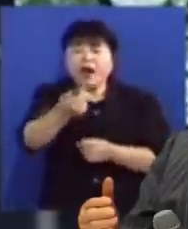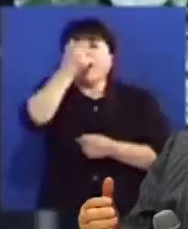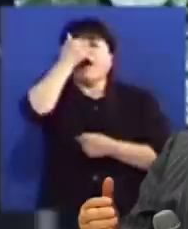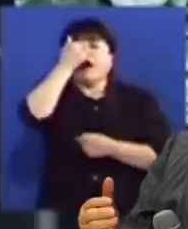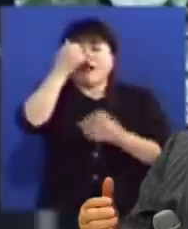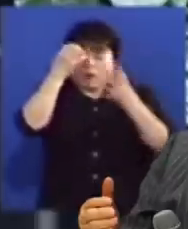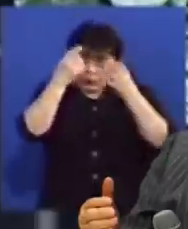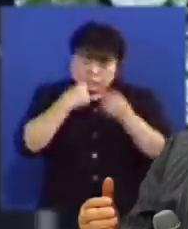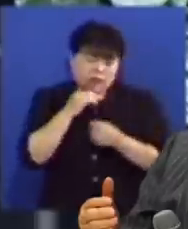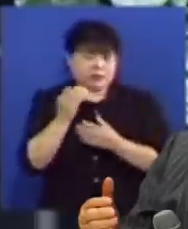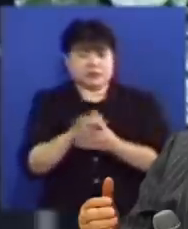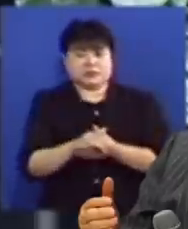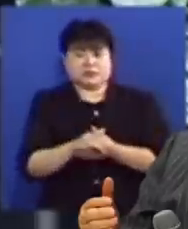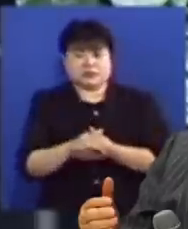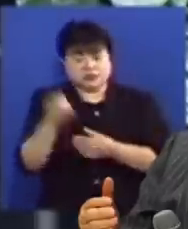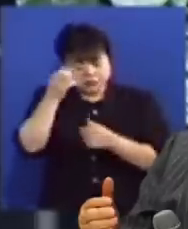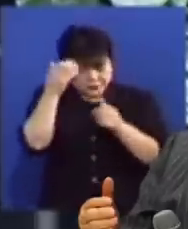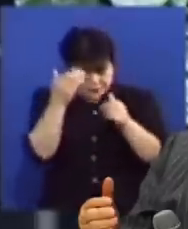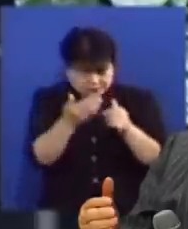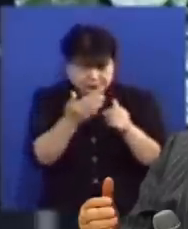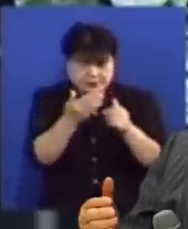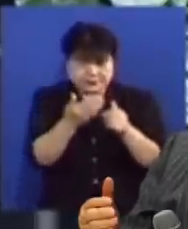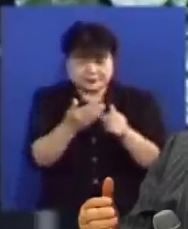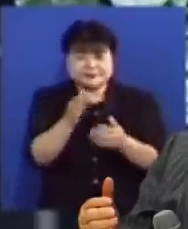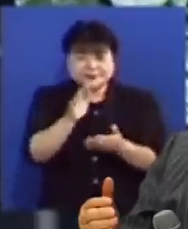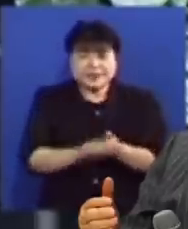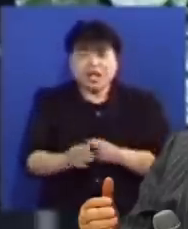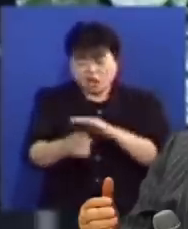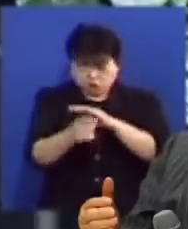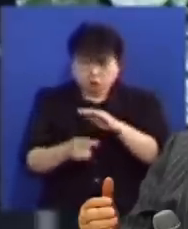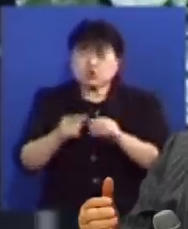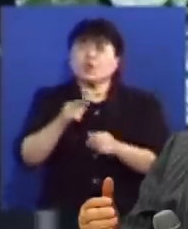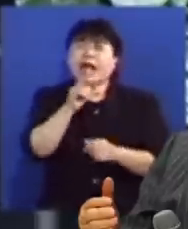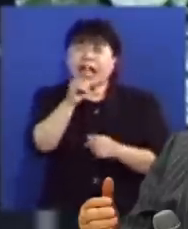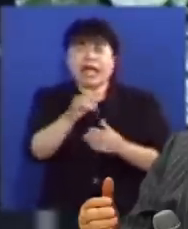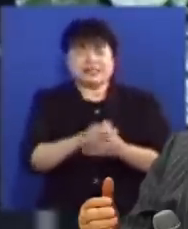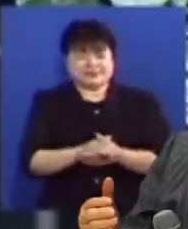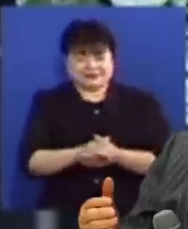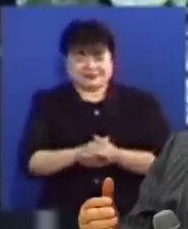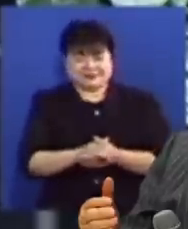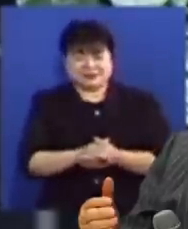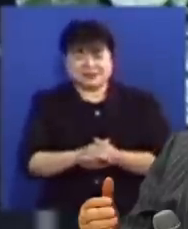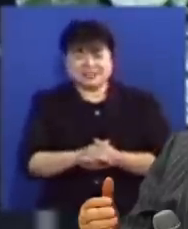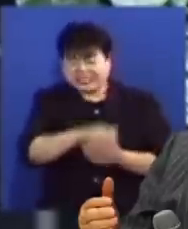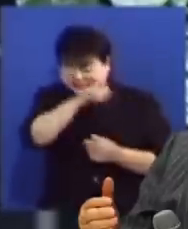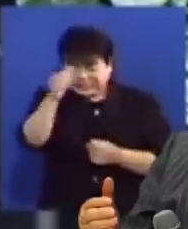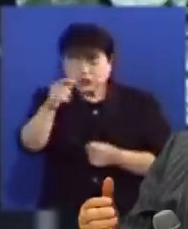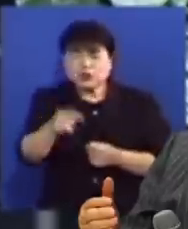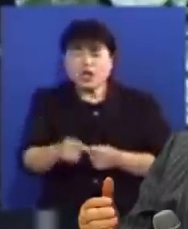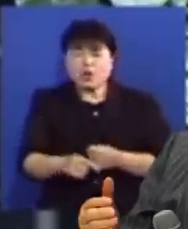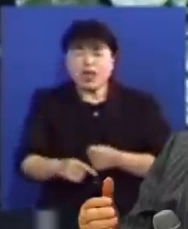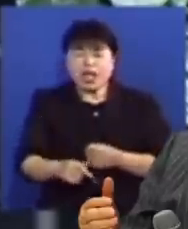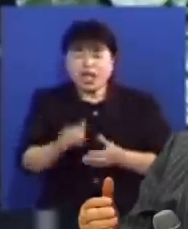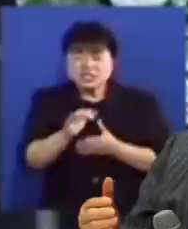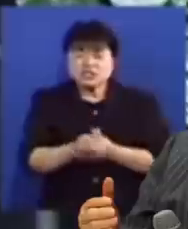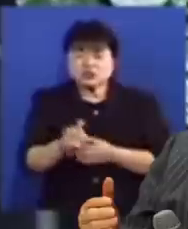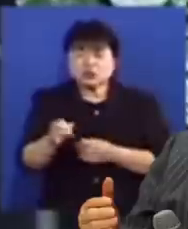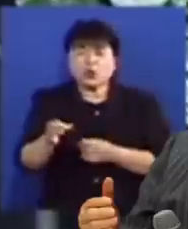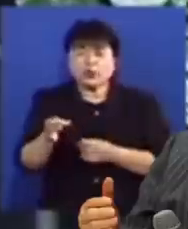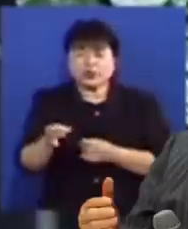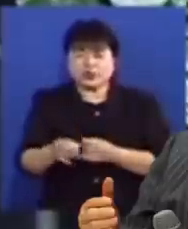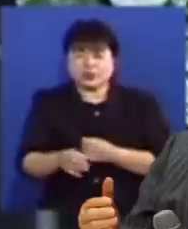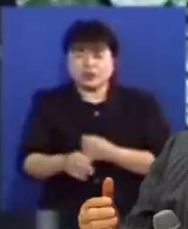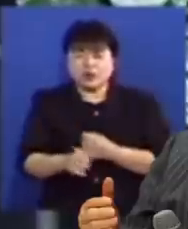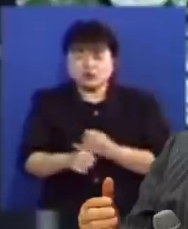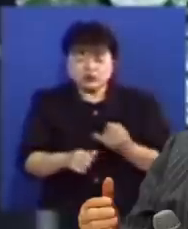고통을 당했습니다 성령께서 야 이 도둑놈아 네가 장로냐 너희 친구 부인의